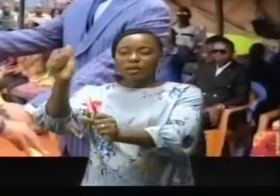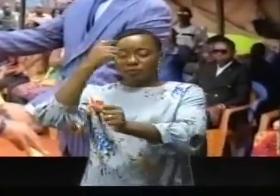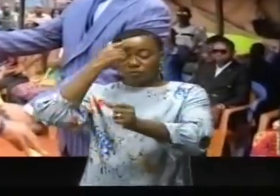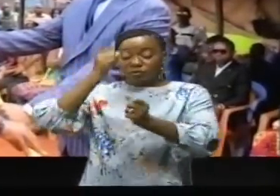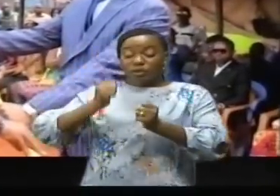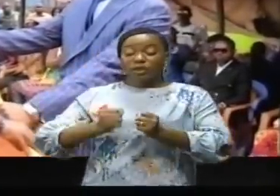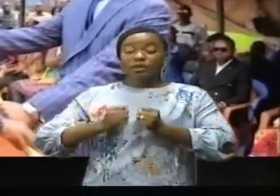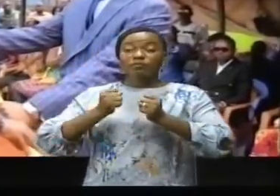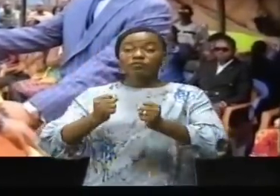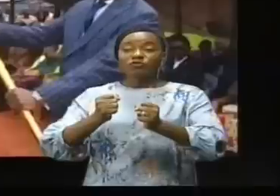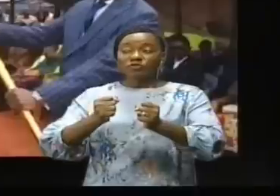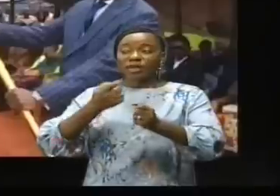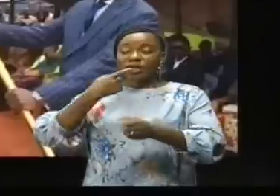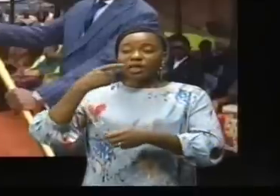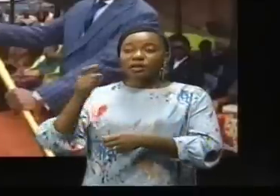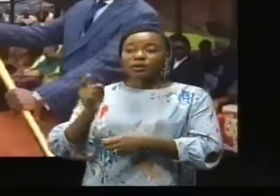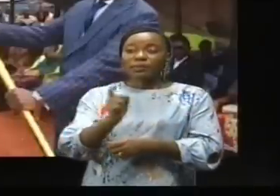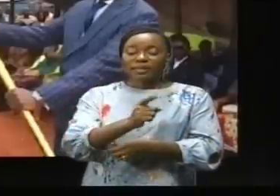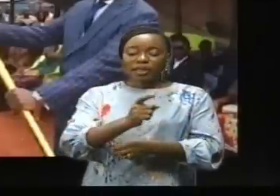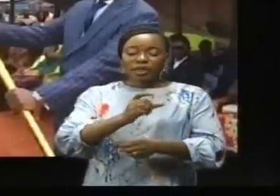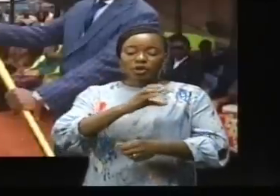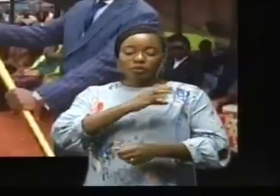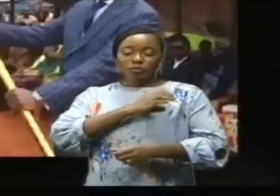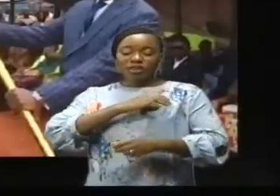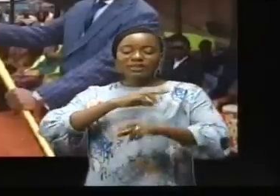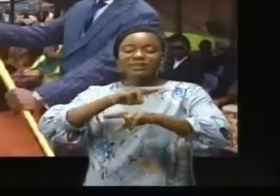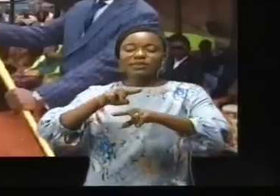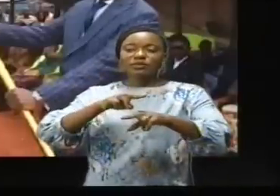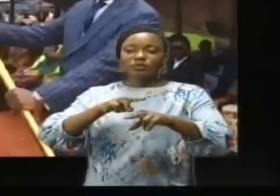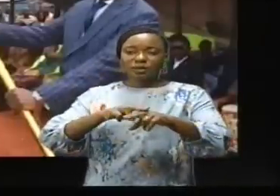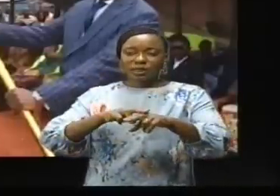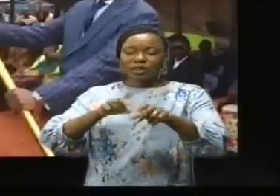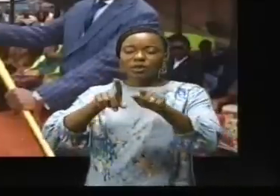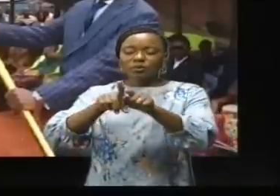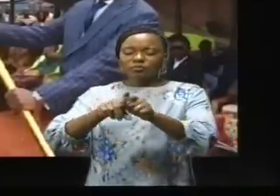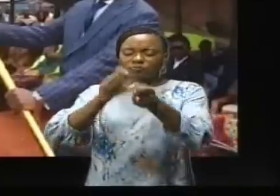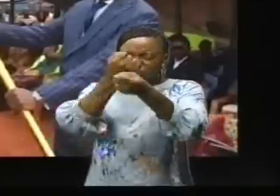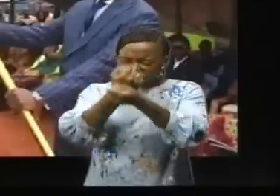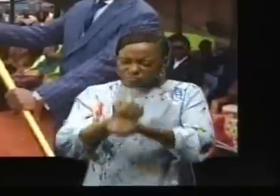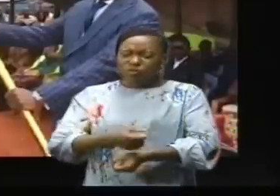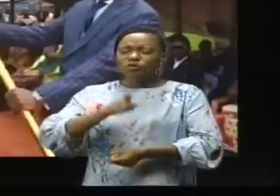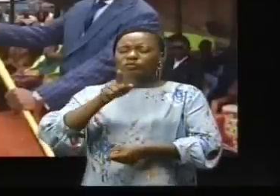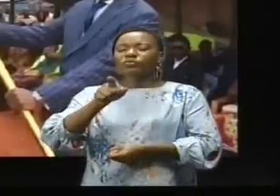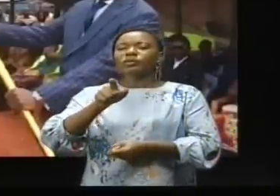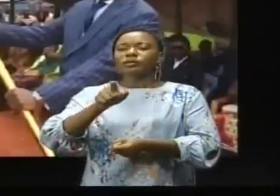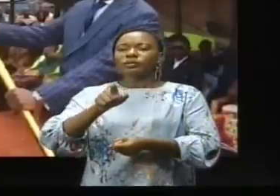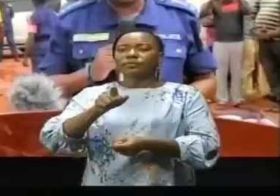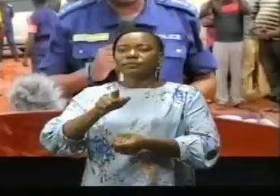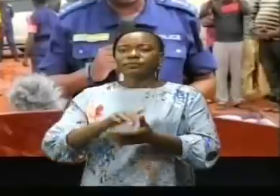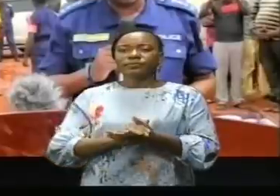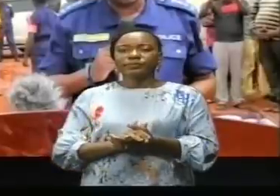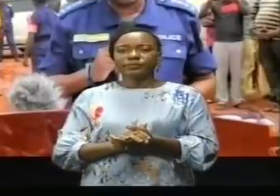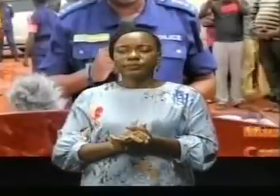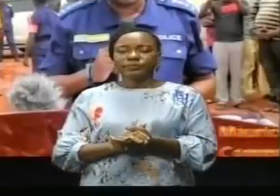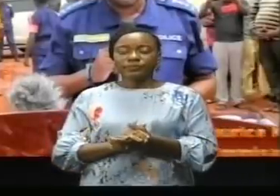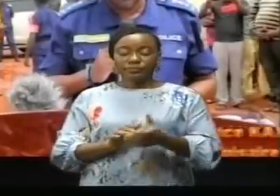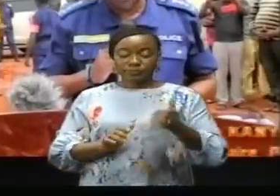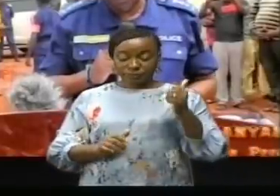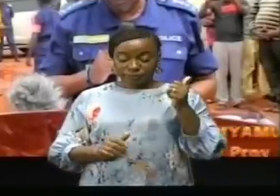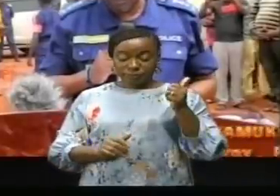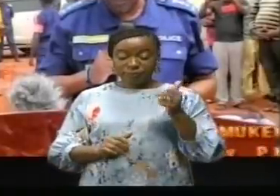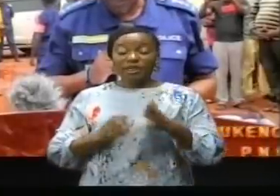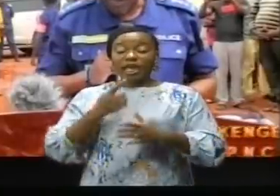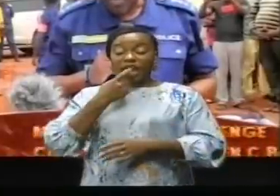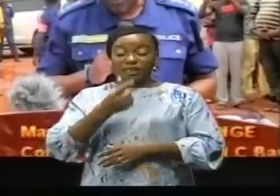pouvoir, il a instruit aux éléments de la police nationale congolaise et les fardessiers d'obéir à l'autorité provinciale. Vous lui obéirez